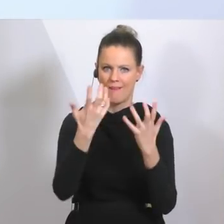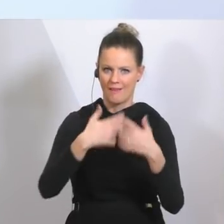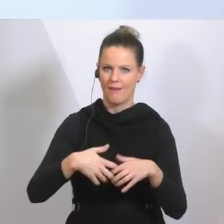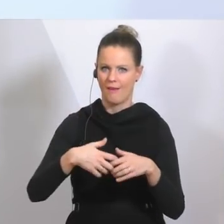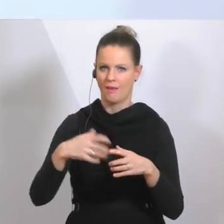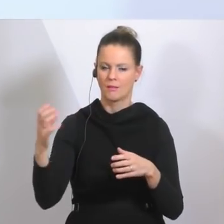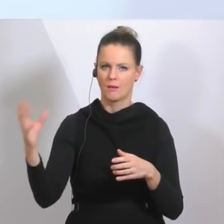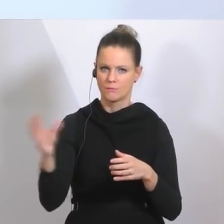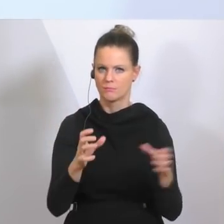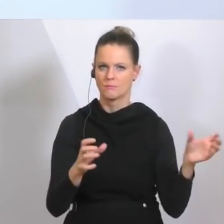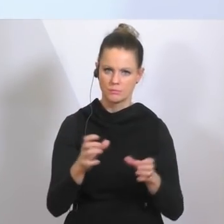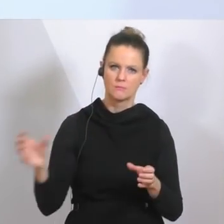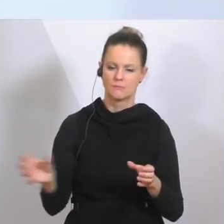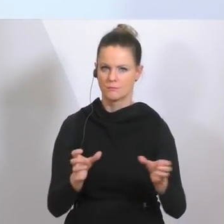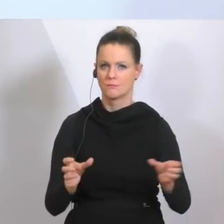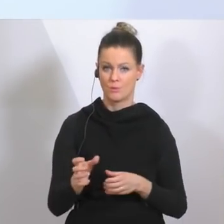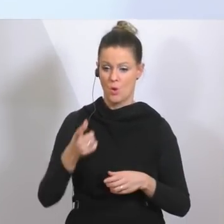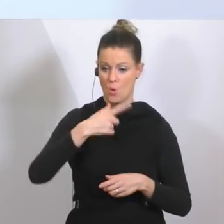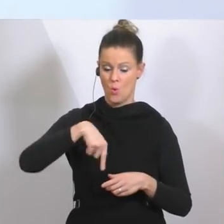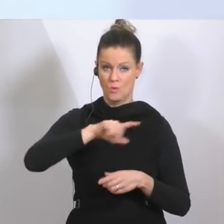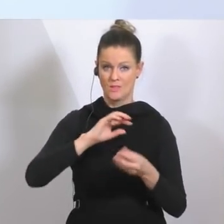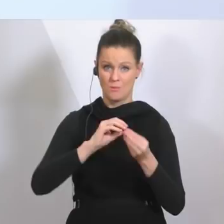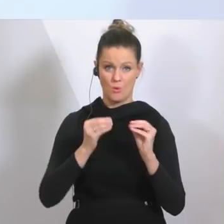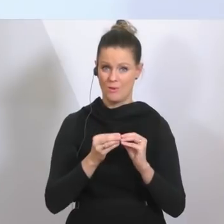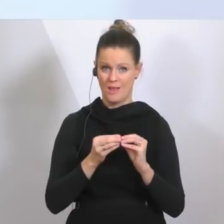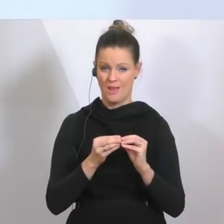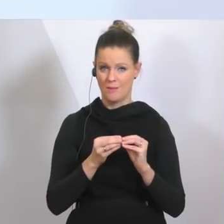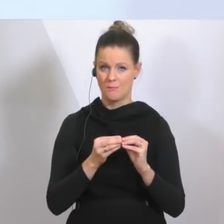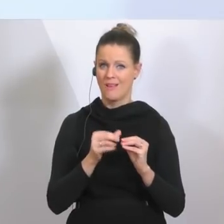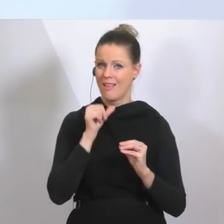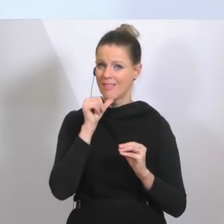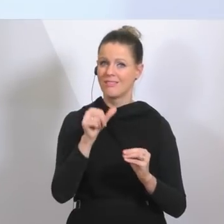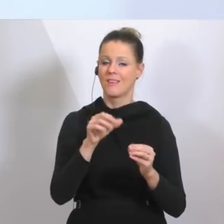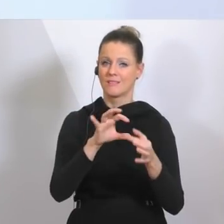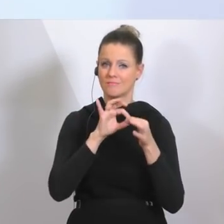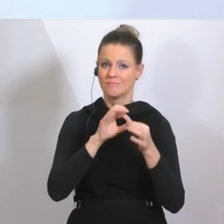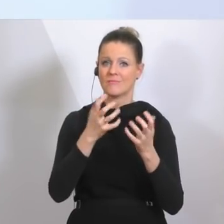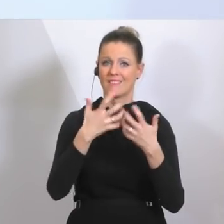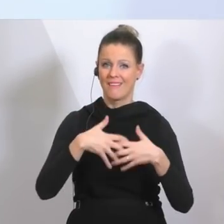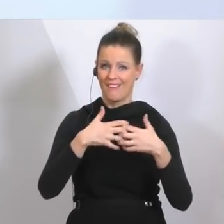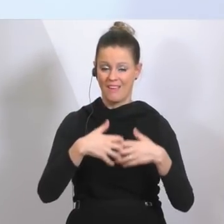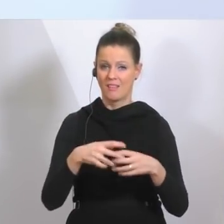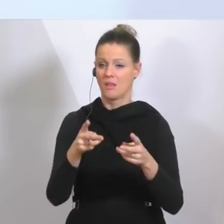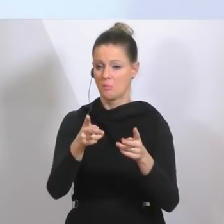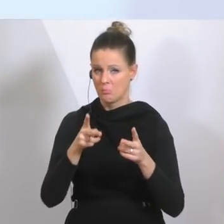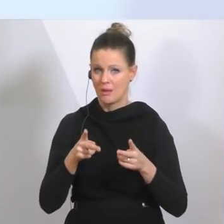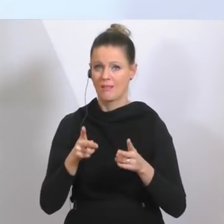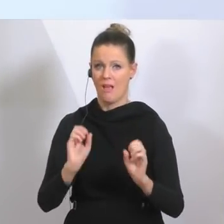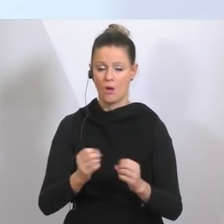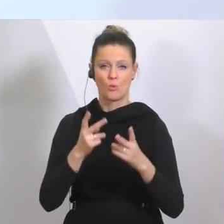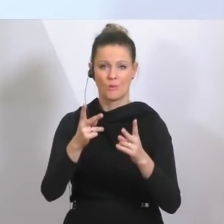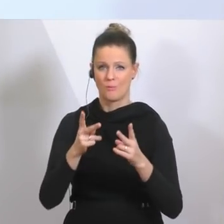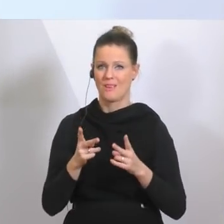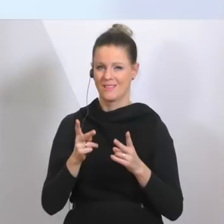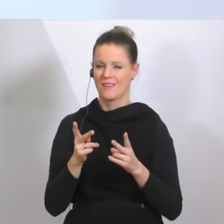dazu. Unser Problem wird aus meiner Sicht nicht der Bereich der Geräte sein, nicht der Bereich der Betten, der Akutbetten sein,